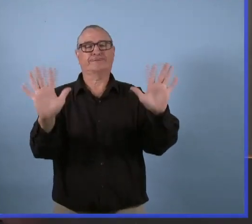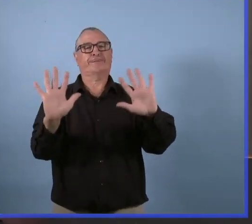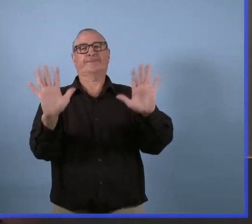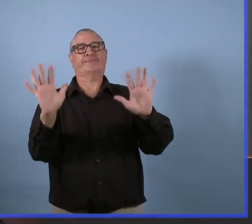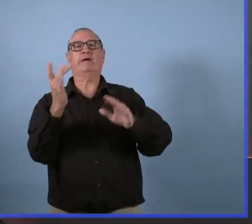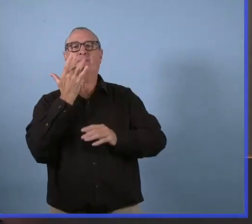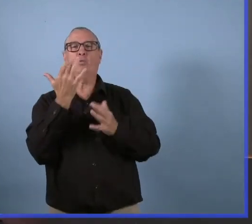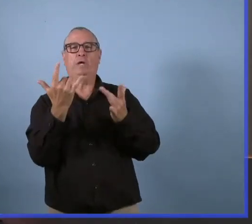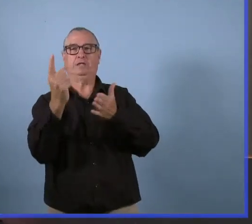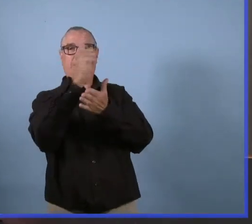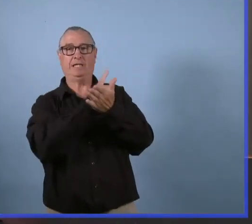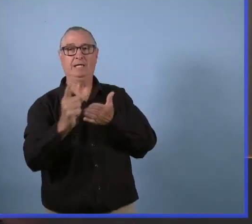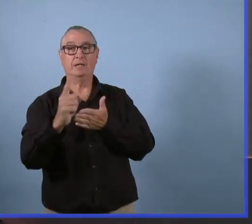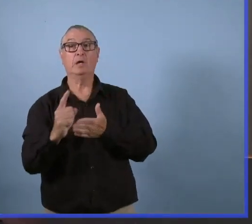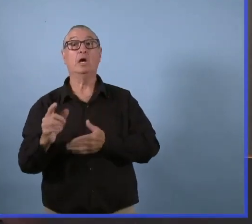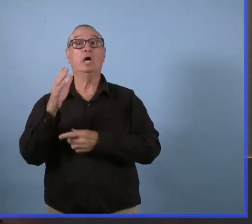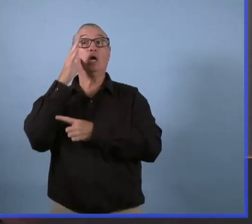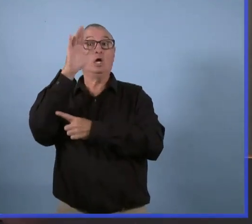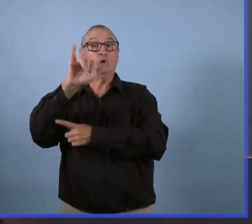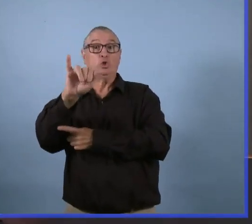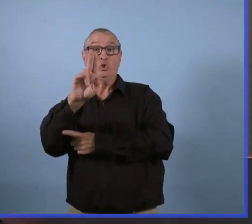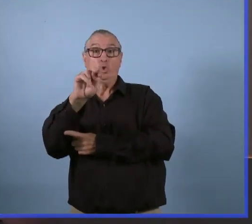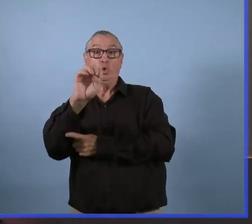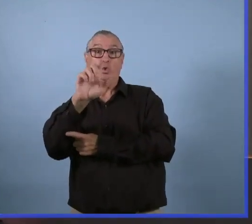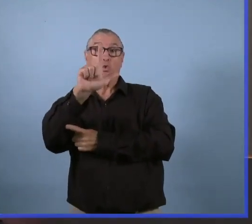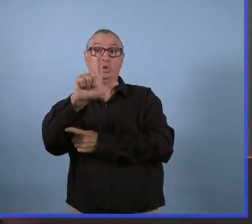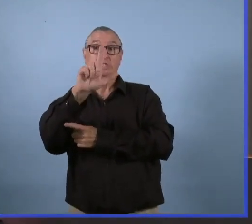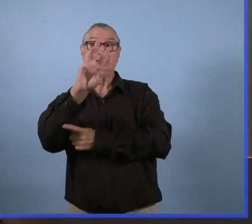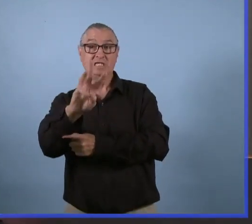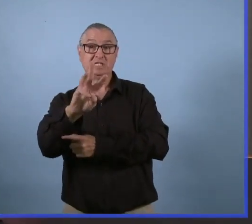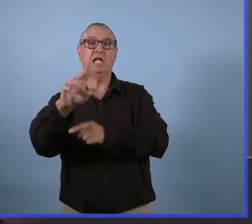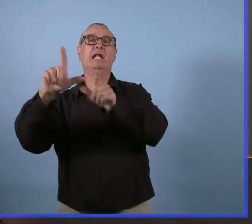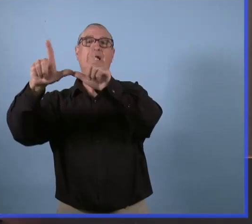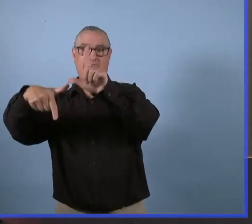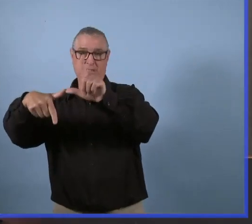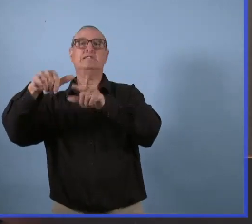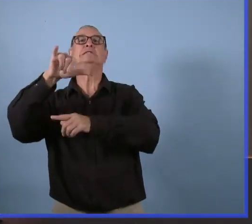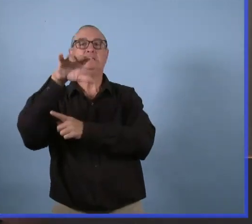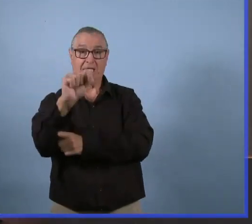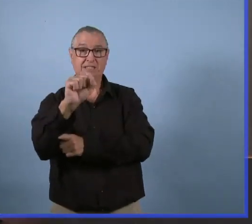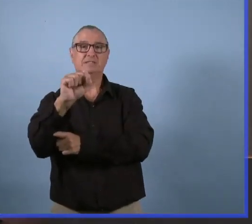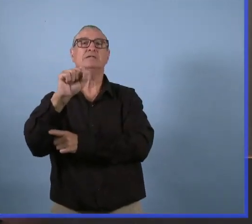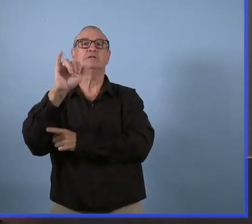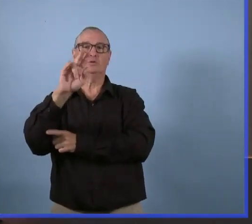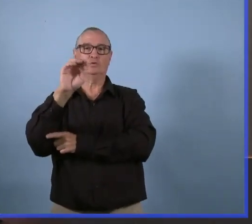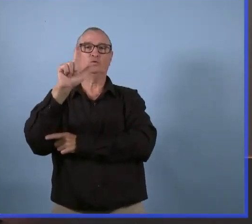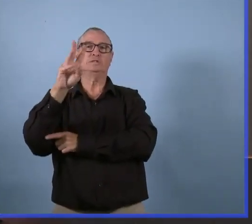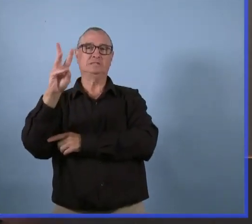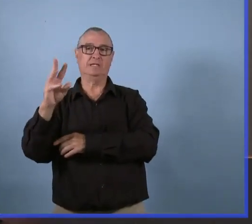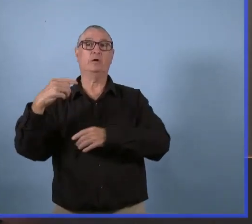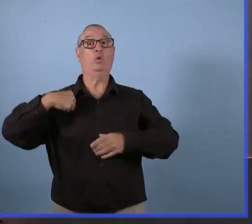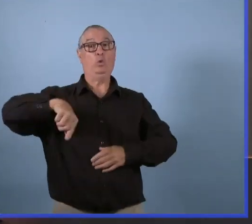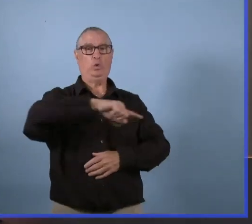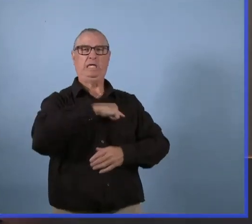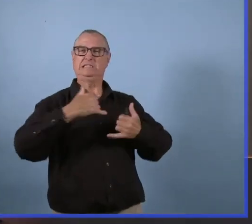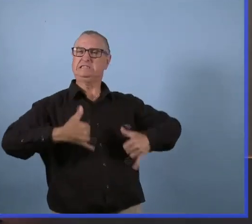pour en parler. Les ordres de santé publique expirent le 26 à minuit 1.